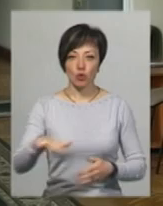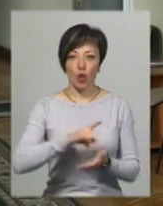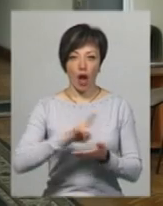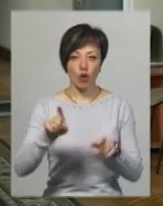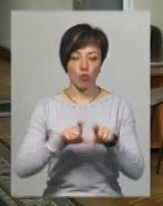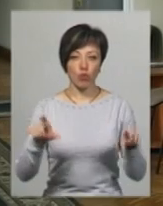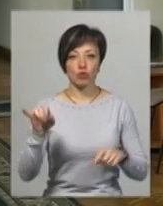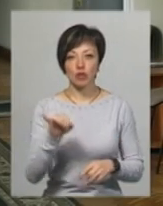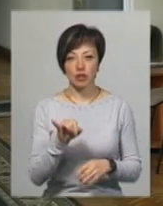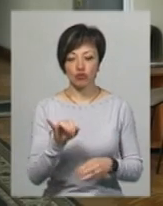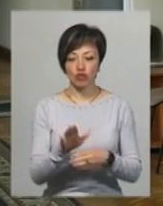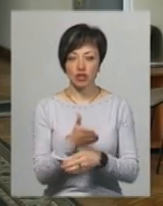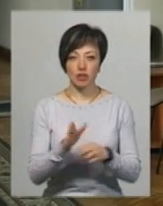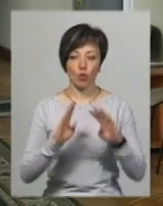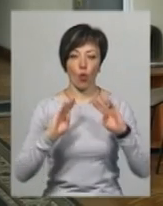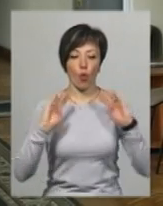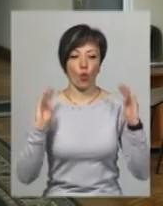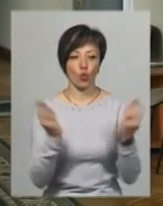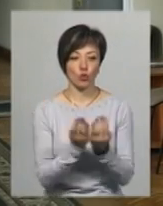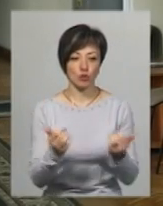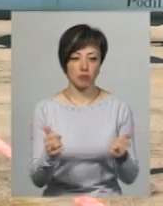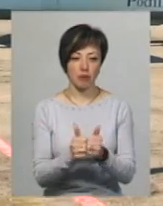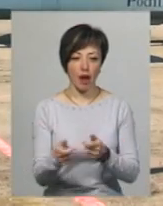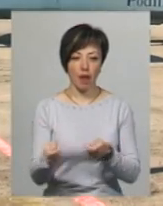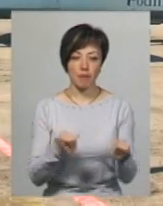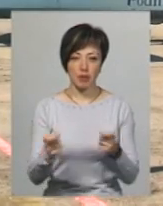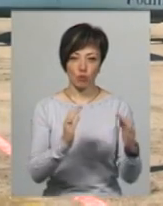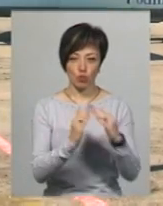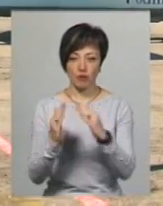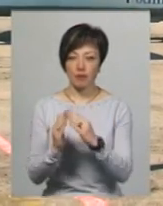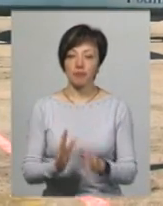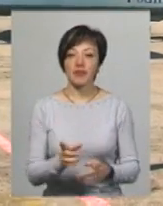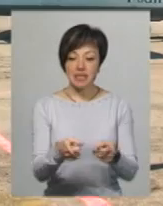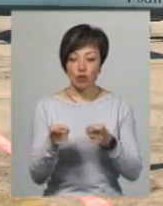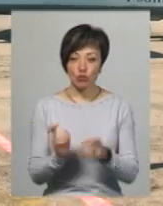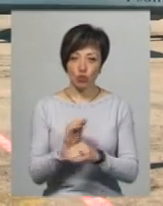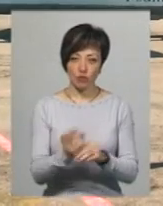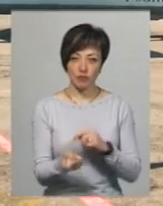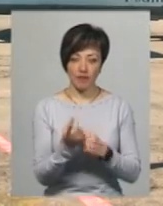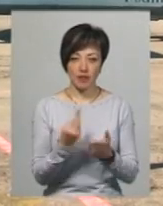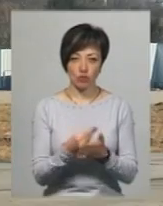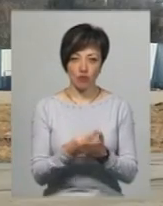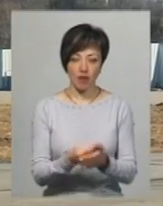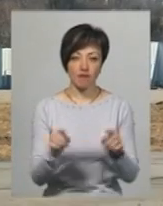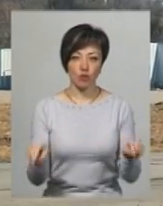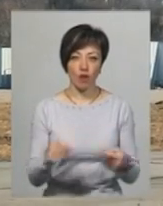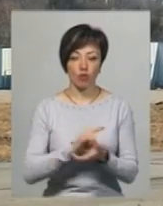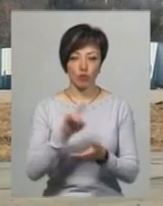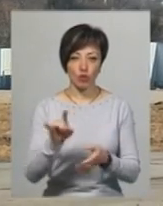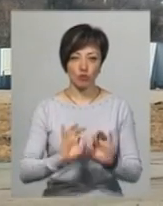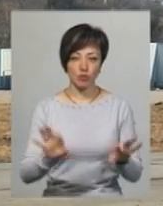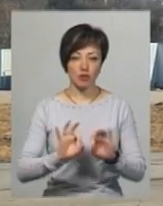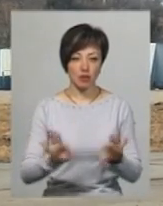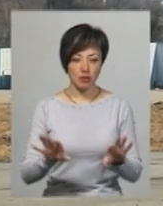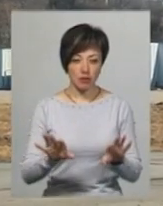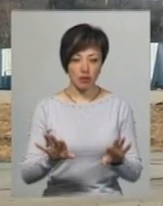частину огорожі біля адмінбудівель. Для залучення додаткових джерел фінансування на повне відновлення аеропорту, розповідає